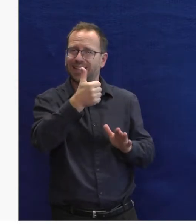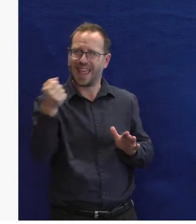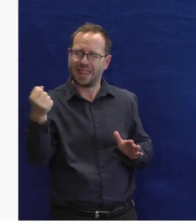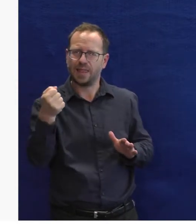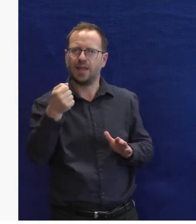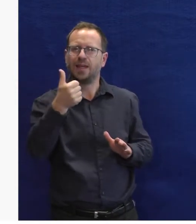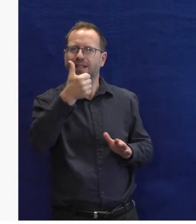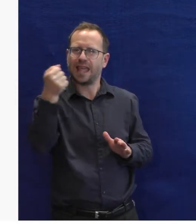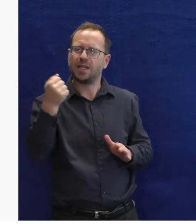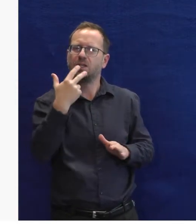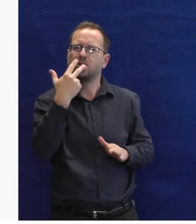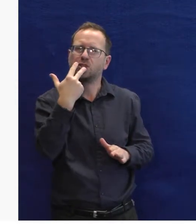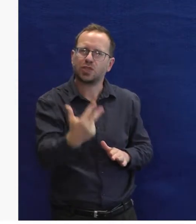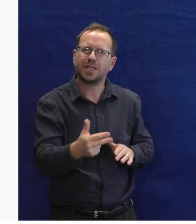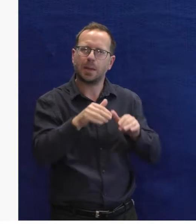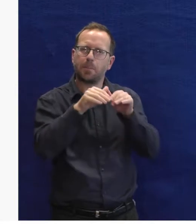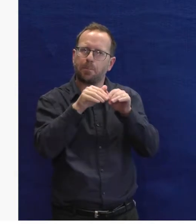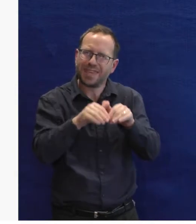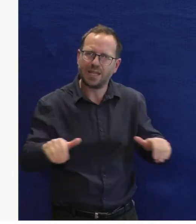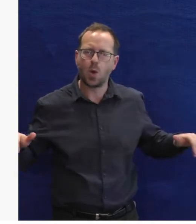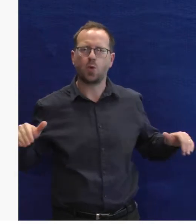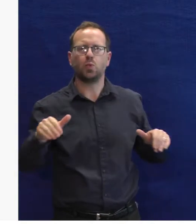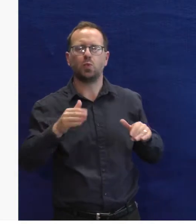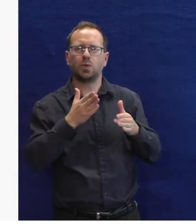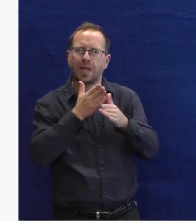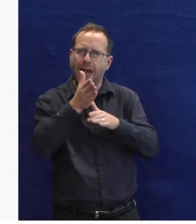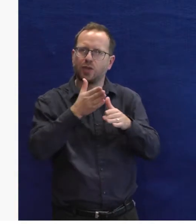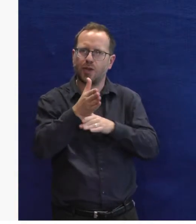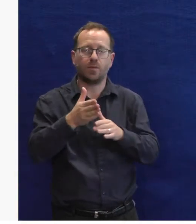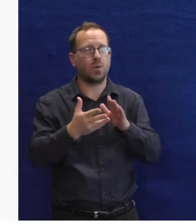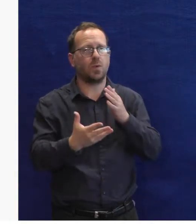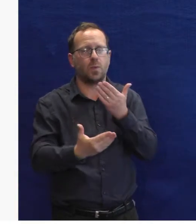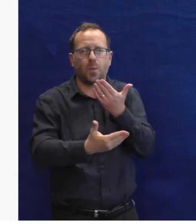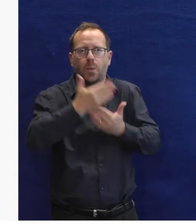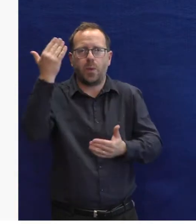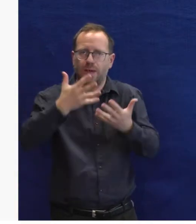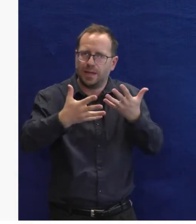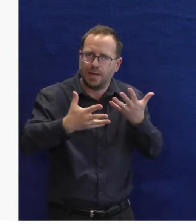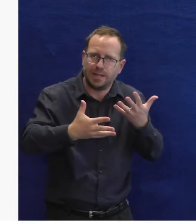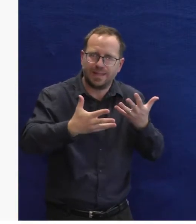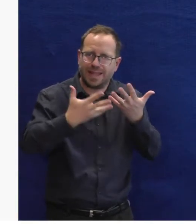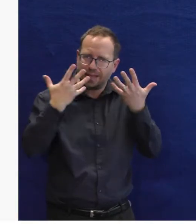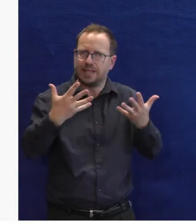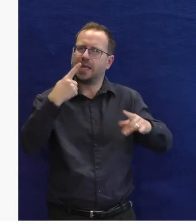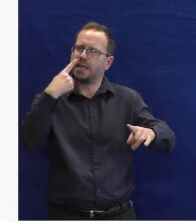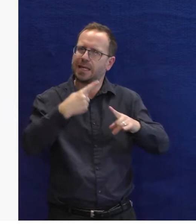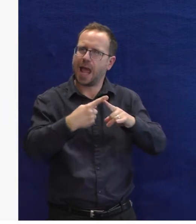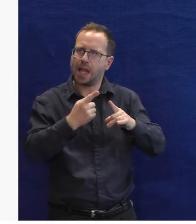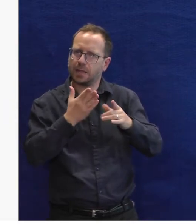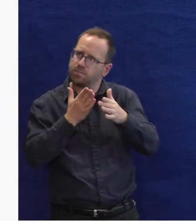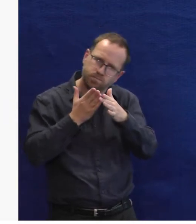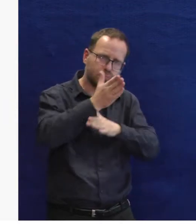Novinky za jeden den zaznamenaly 30 milionů návštěv. Tak samo seznam zprávy obrovsky nám vyrostly skoro